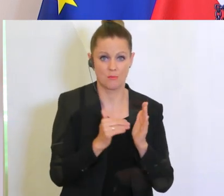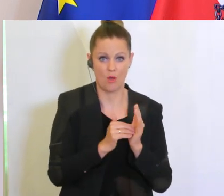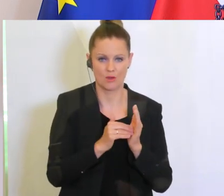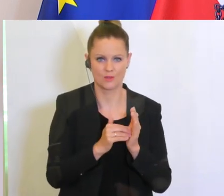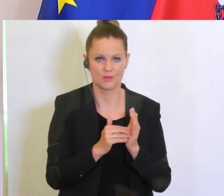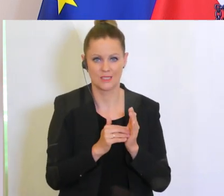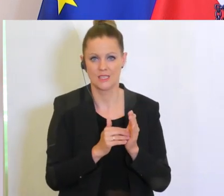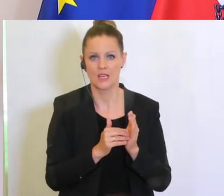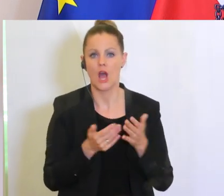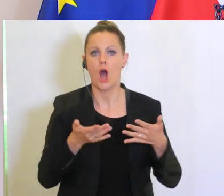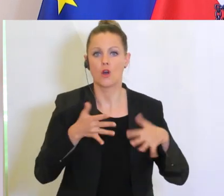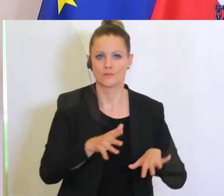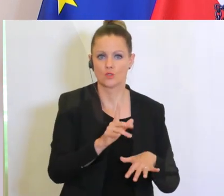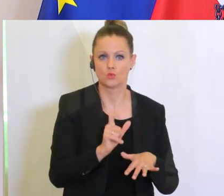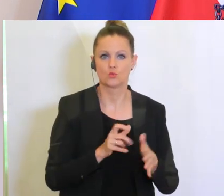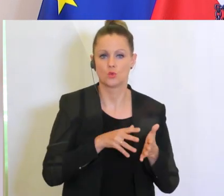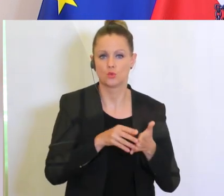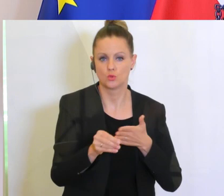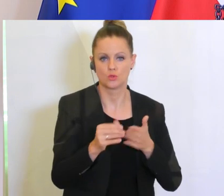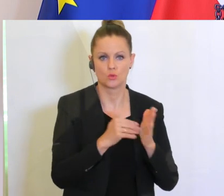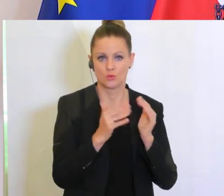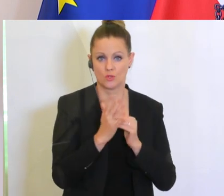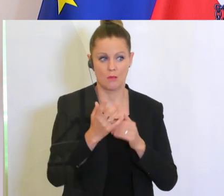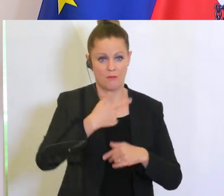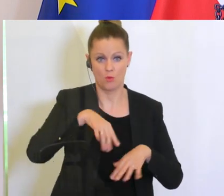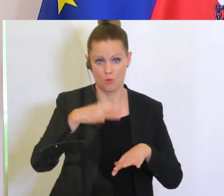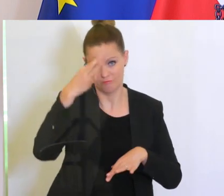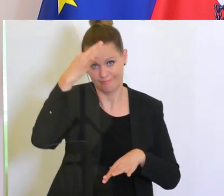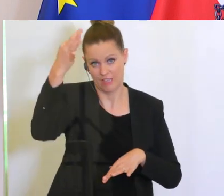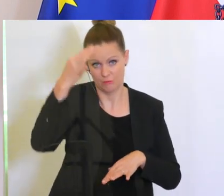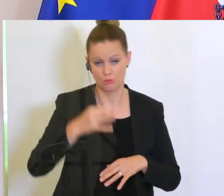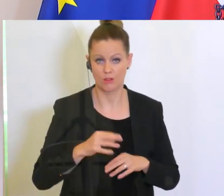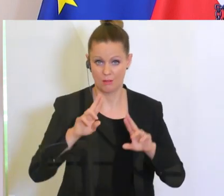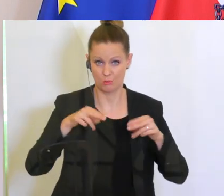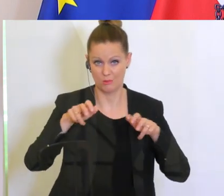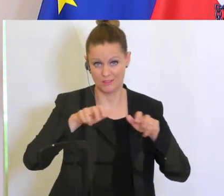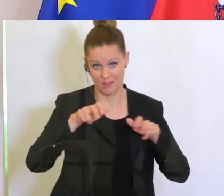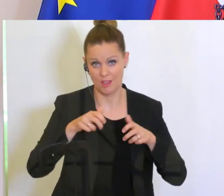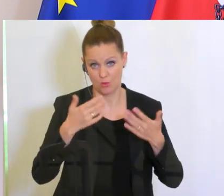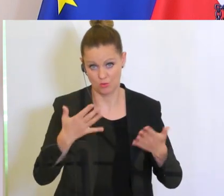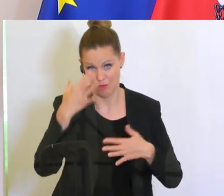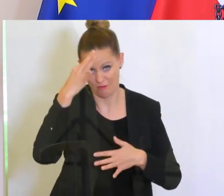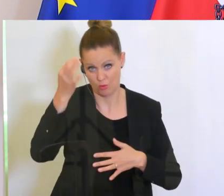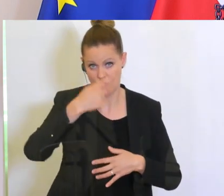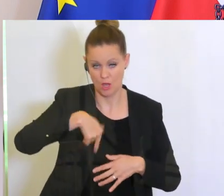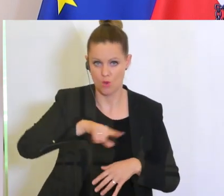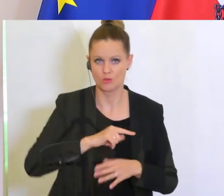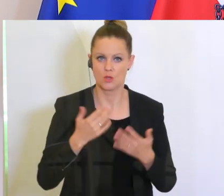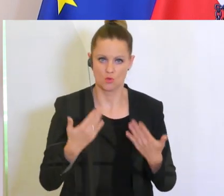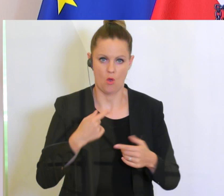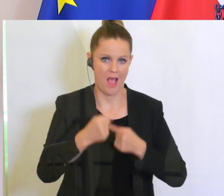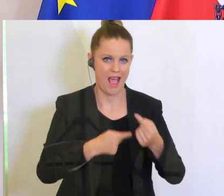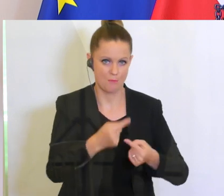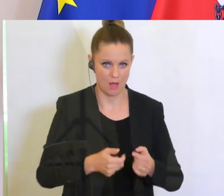Ausfallzuschusssystem, wie es jetzt die Bundesregierung für uns erfunden hat. Das nur kurz zur Systematik.